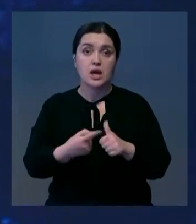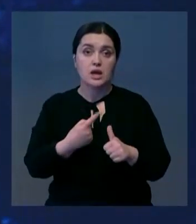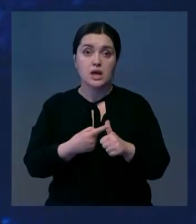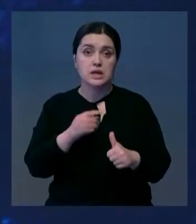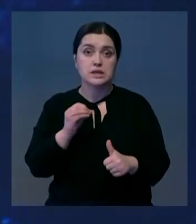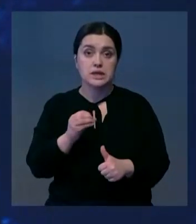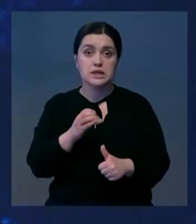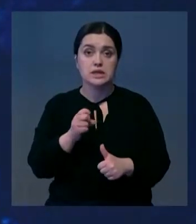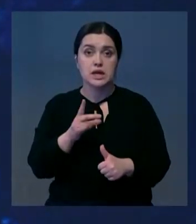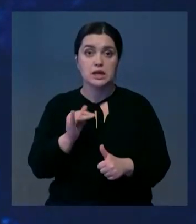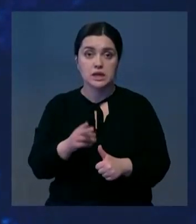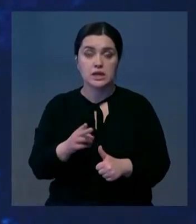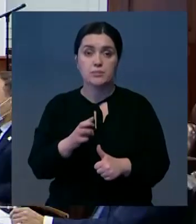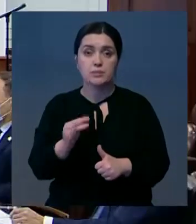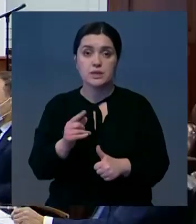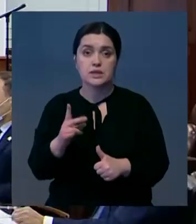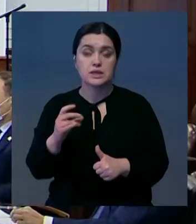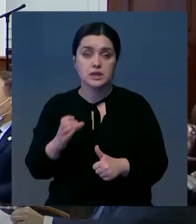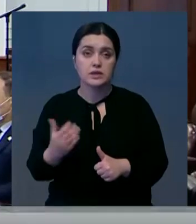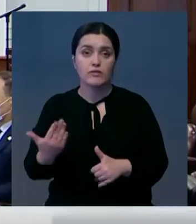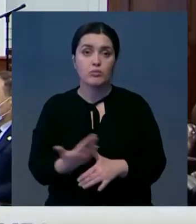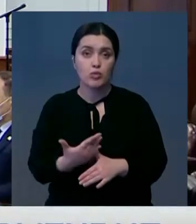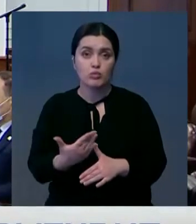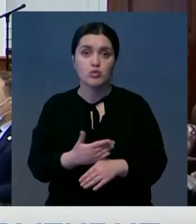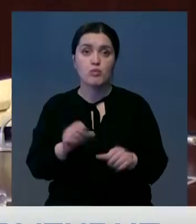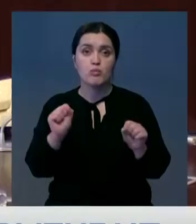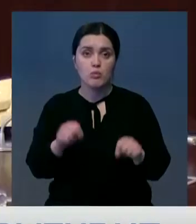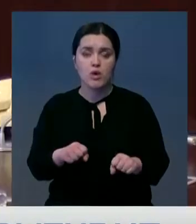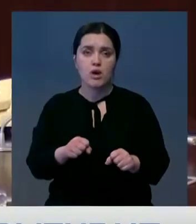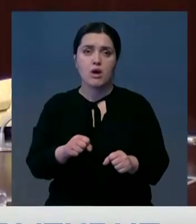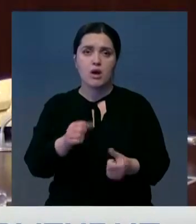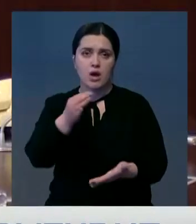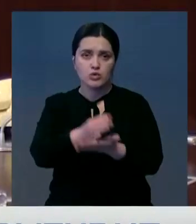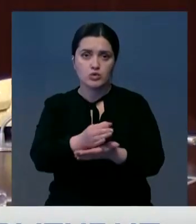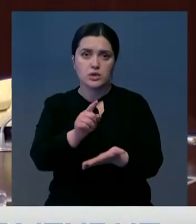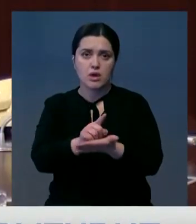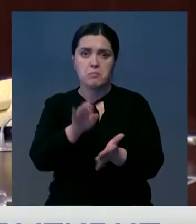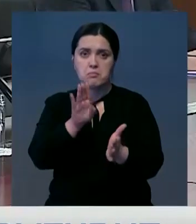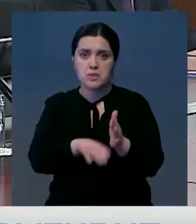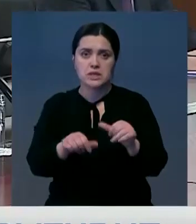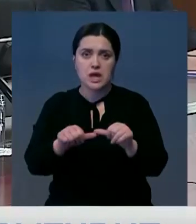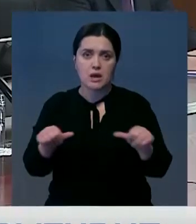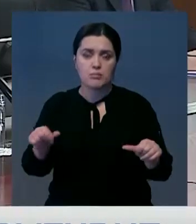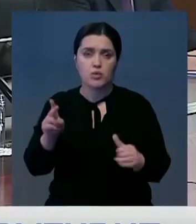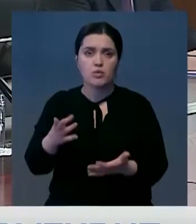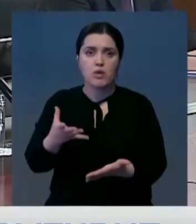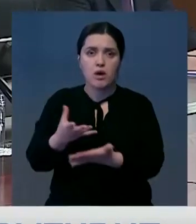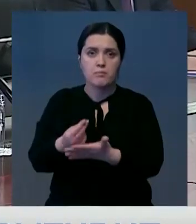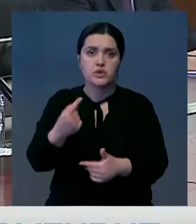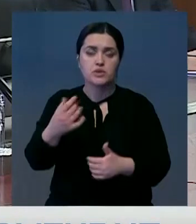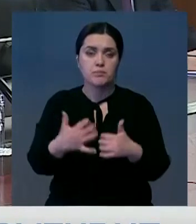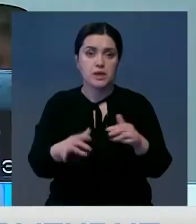«Есалок бизнес». С его помощью также можно будет сдавать налоговую отчетность без комиссии оплаты услуг операторов.